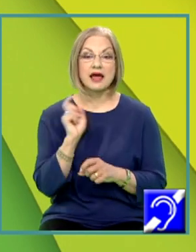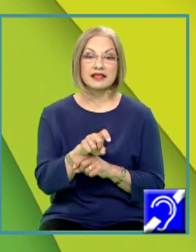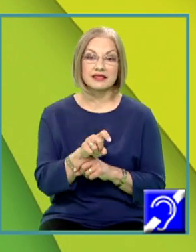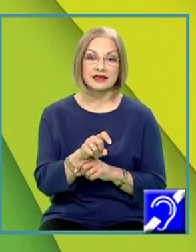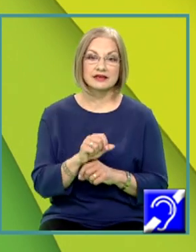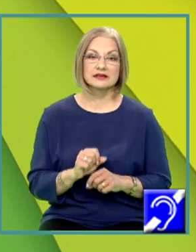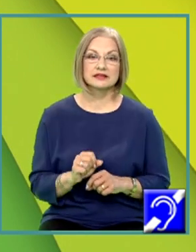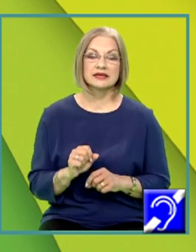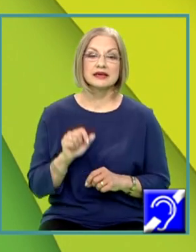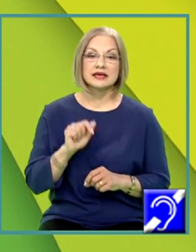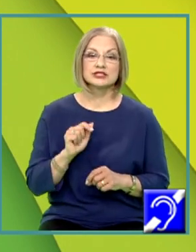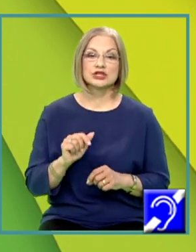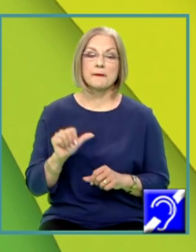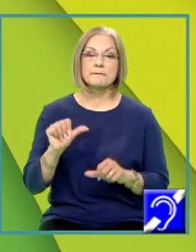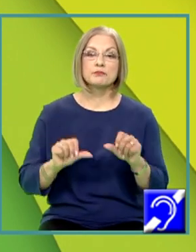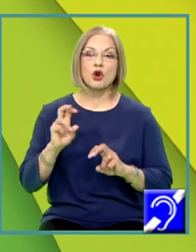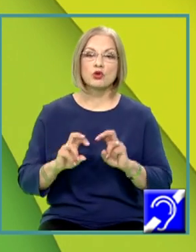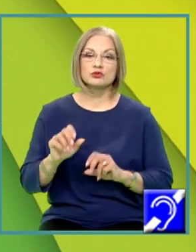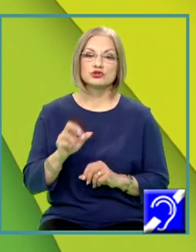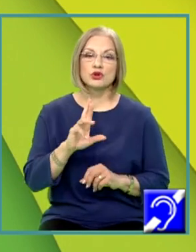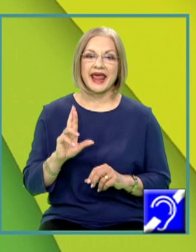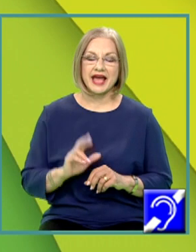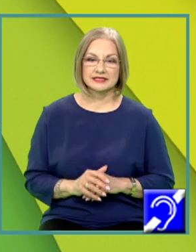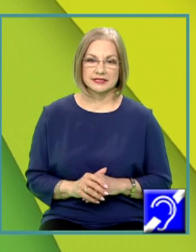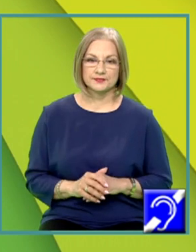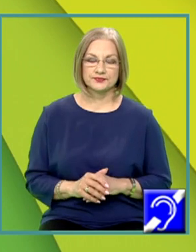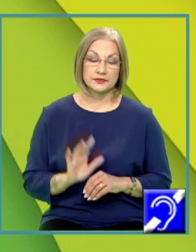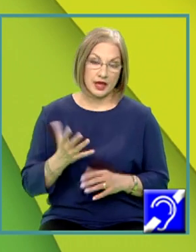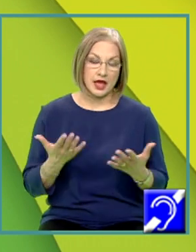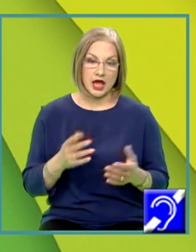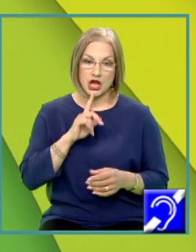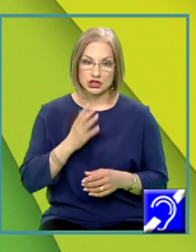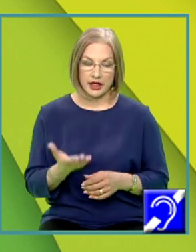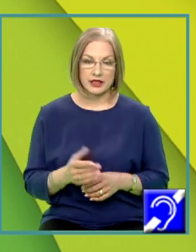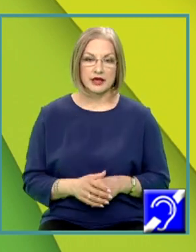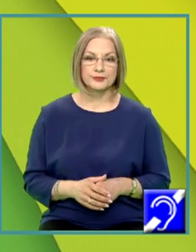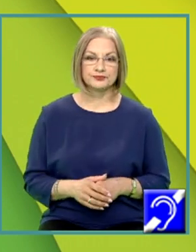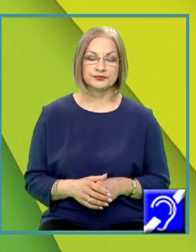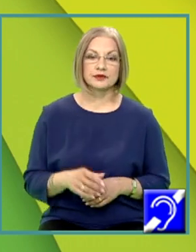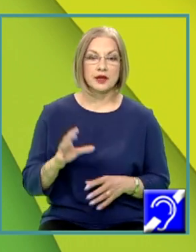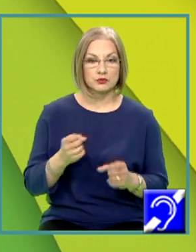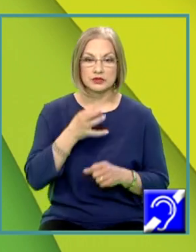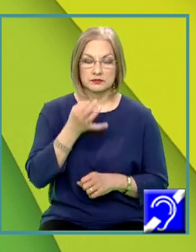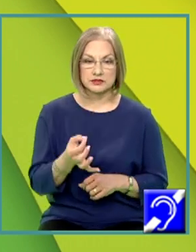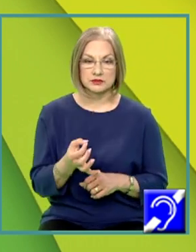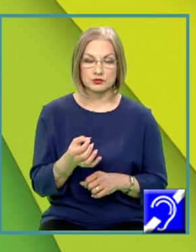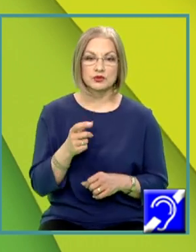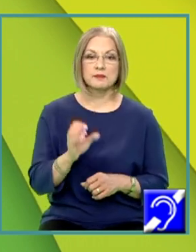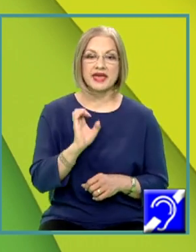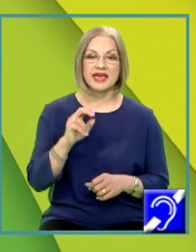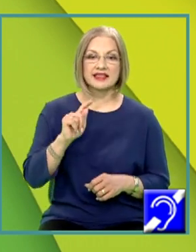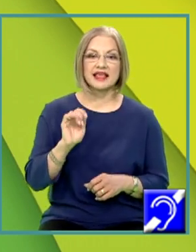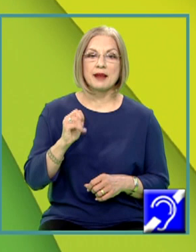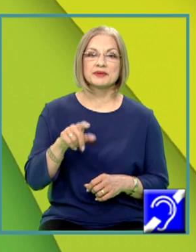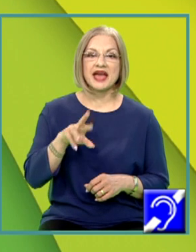cea a produșilor de reacție. Așadar, putem afirma că entalpia